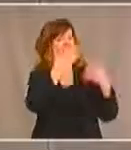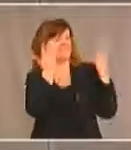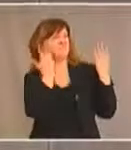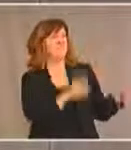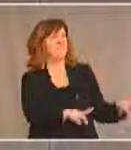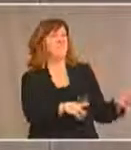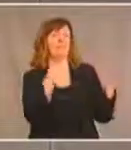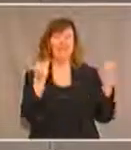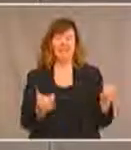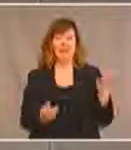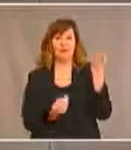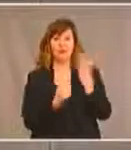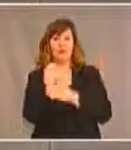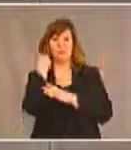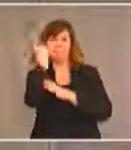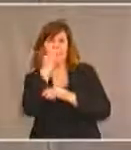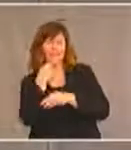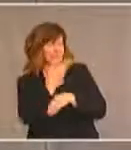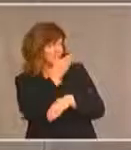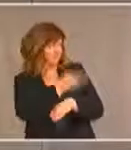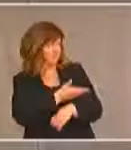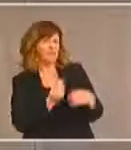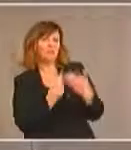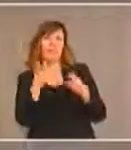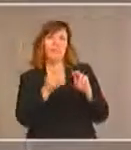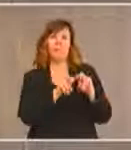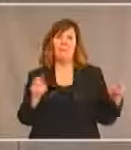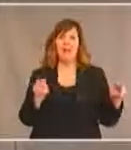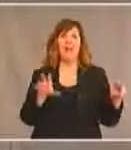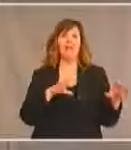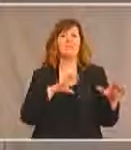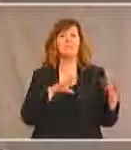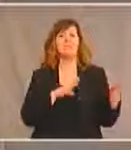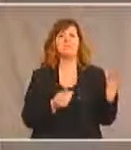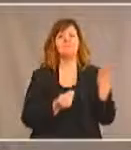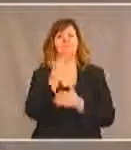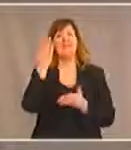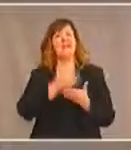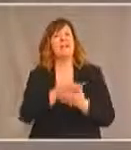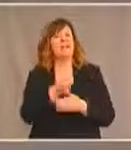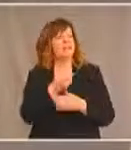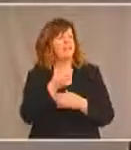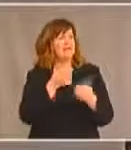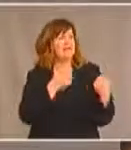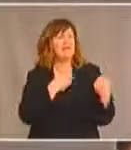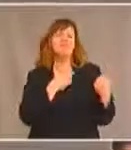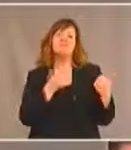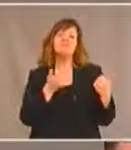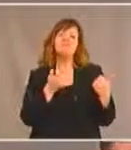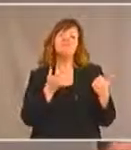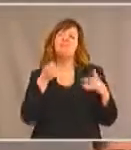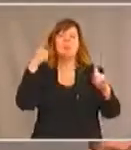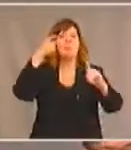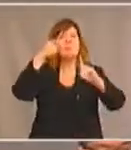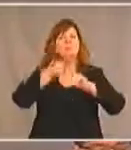maintenant. Alors, pour ceux d'entre vous qui viennent de se joindre à nous, ce webinaire vise à engager les Premières Nations,